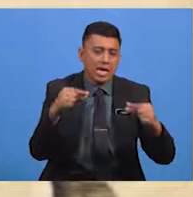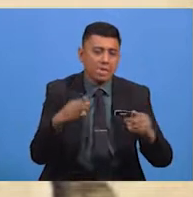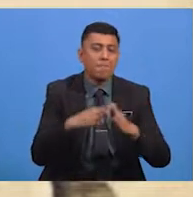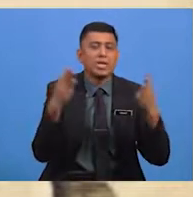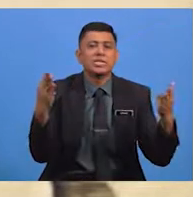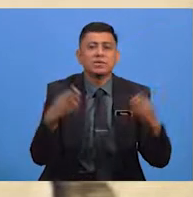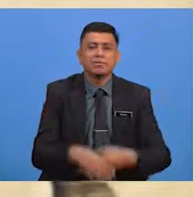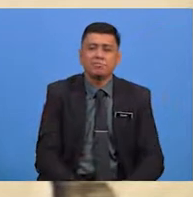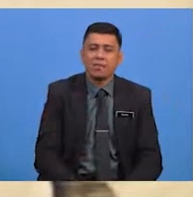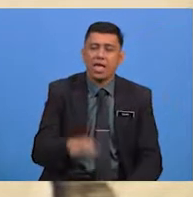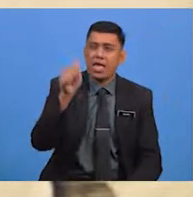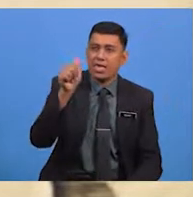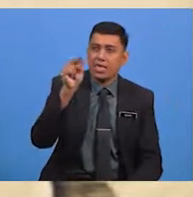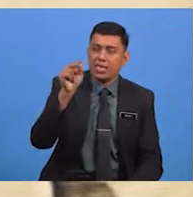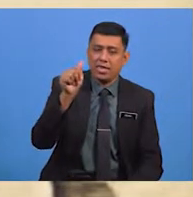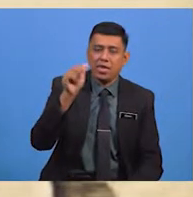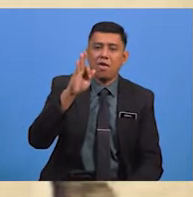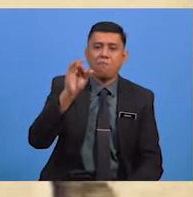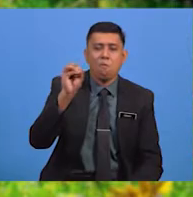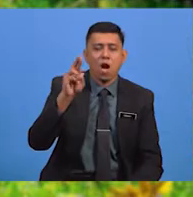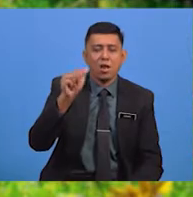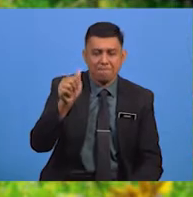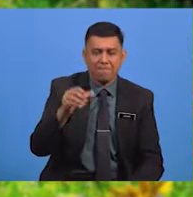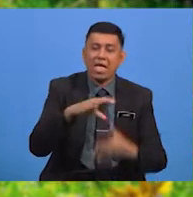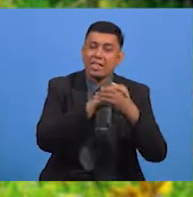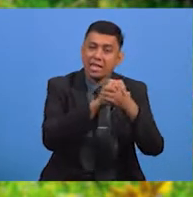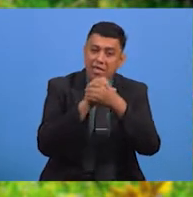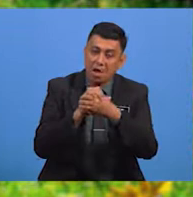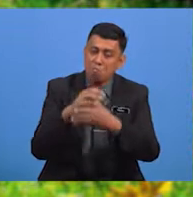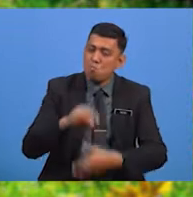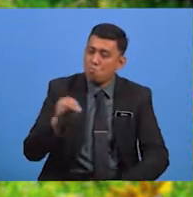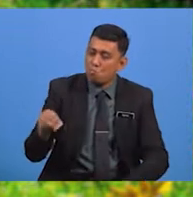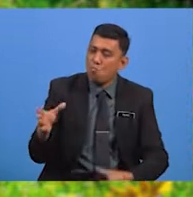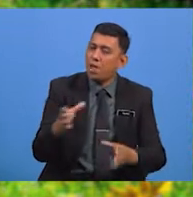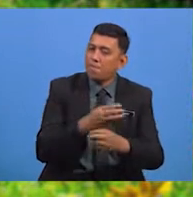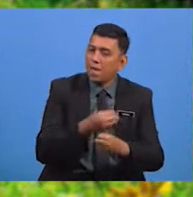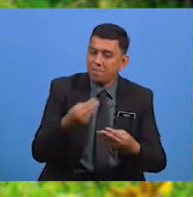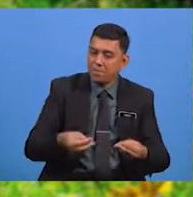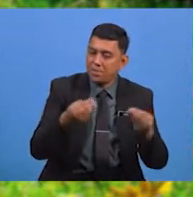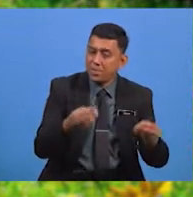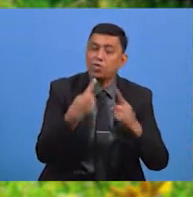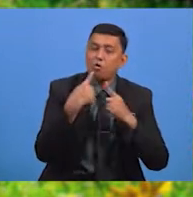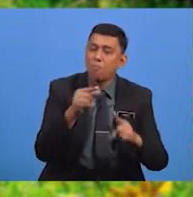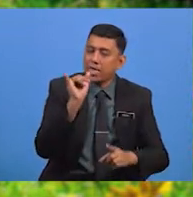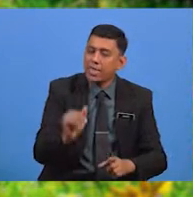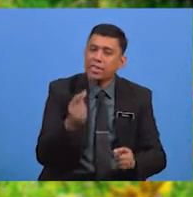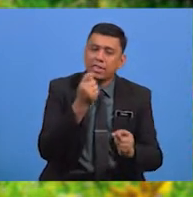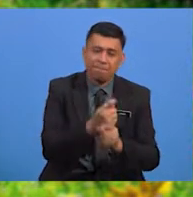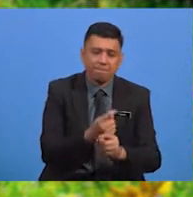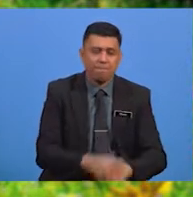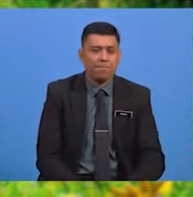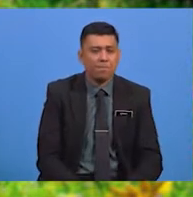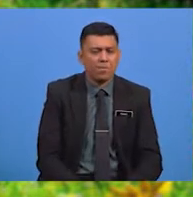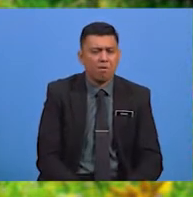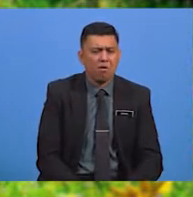Bahasa Anafora Tahniah Murid-murid Yang dapat Memberi Jawapan Yang Tepat Bagi